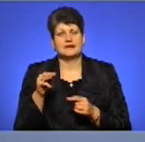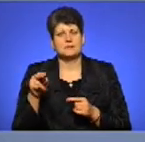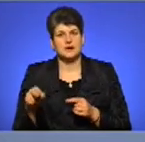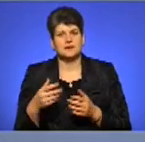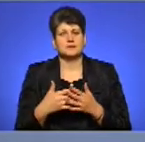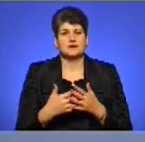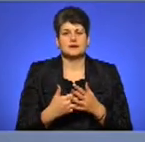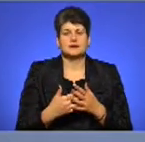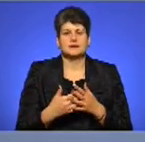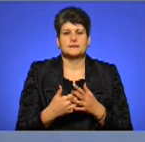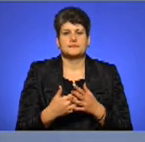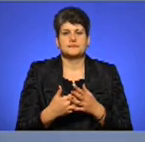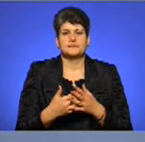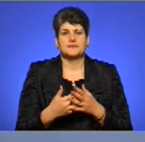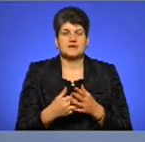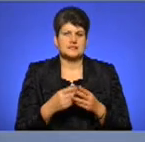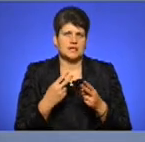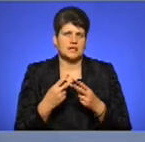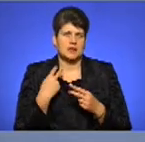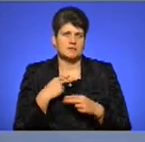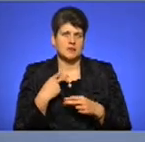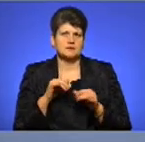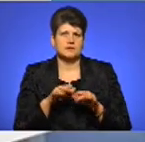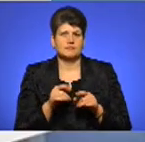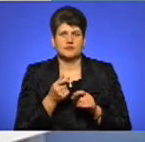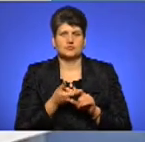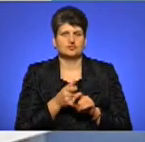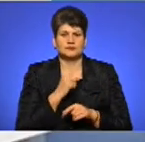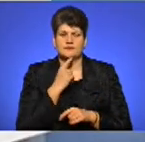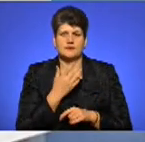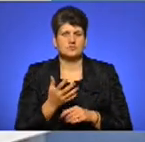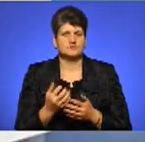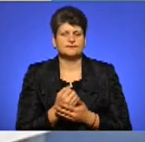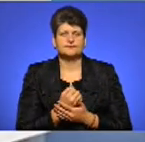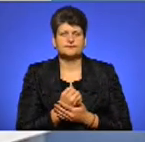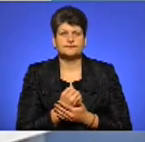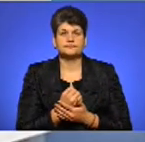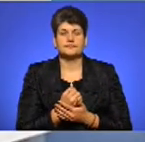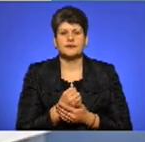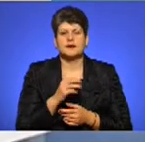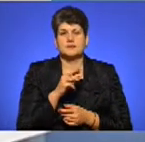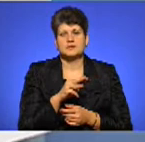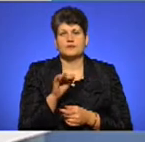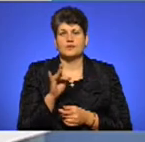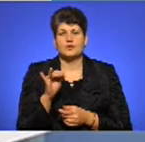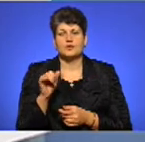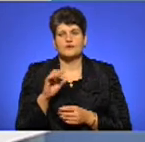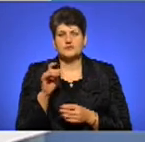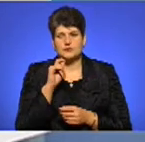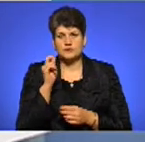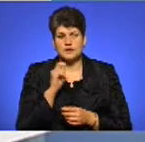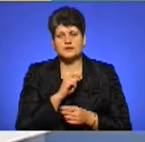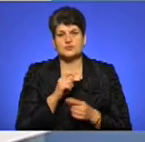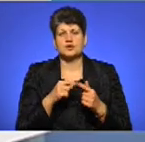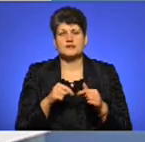якихось кримінальних розслідуваннях, дуже важко. Процитую думку Максима Фролова з всеукраїнської організації «Зелений